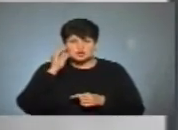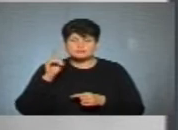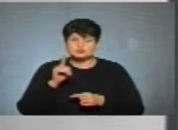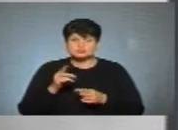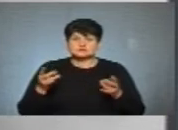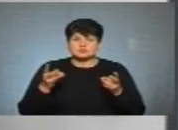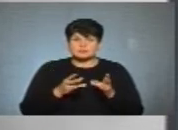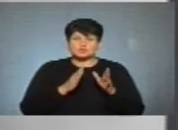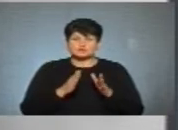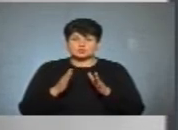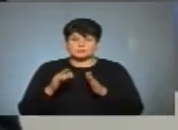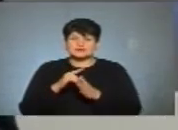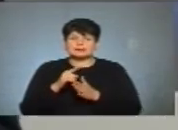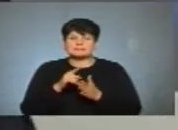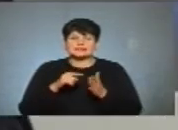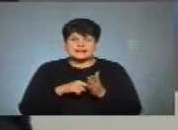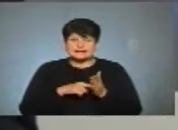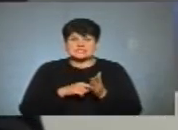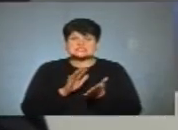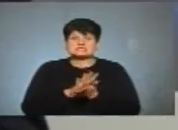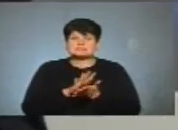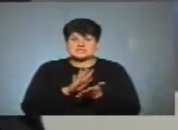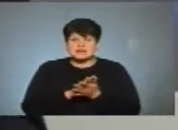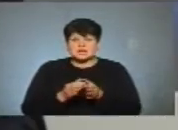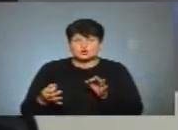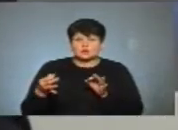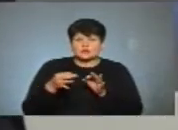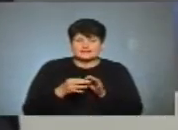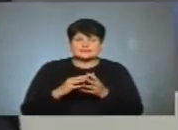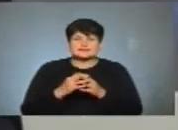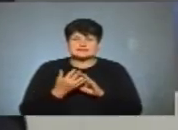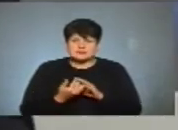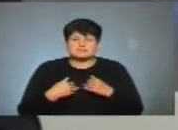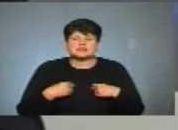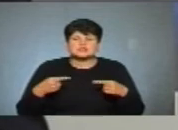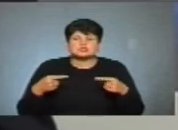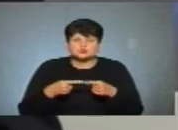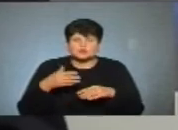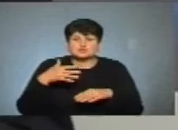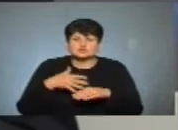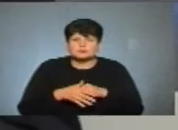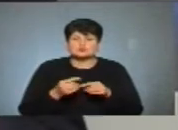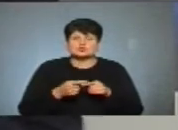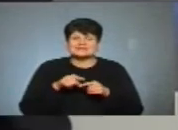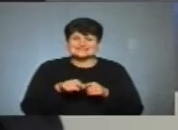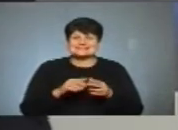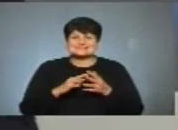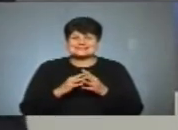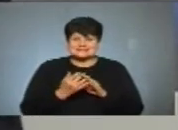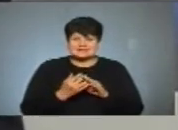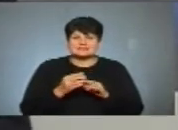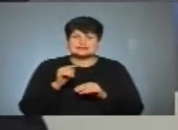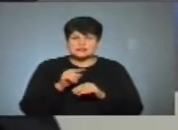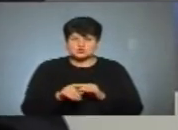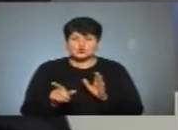впорядковувати питання сміття, тому що доєднані села, ми чітко розуміємо, що ці села саме для цього